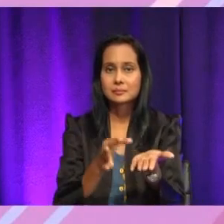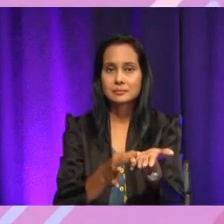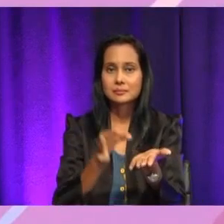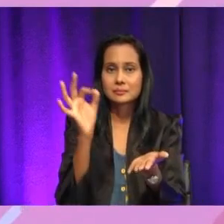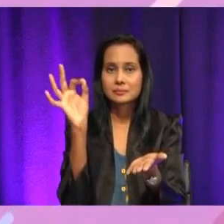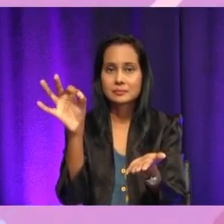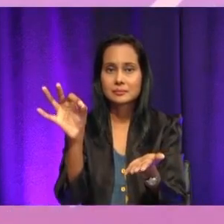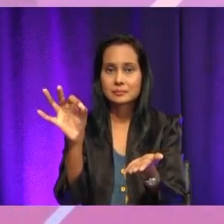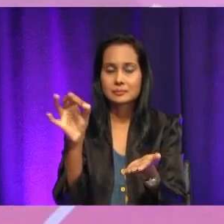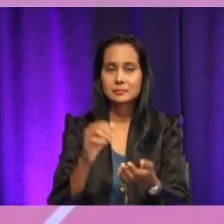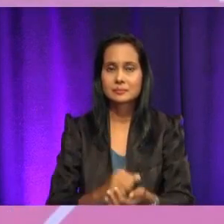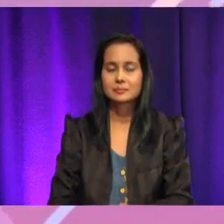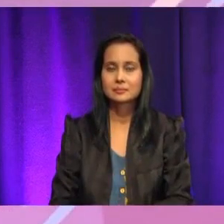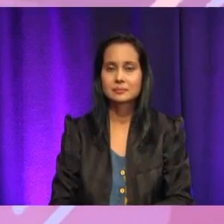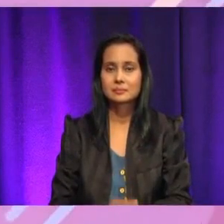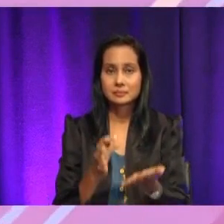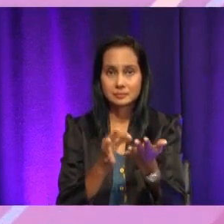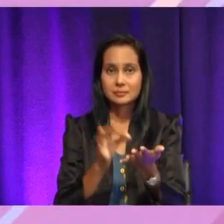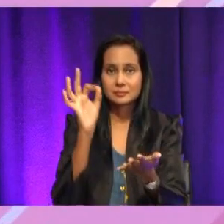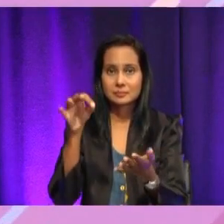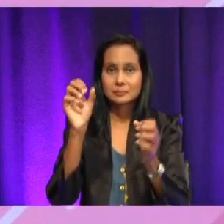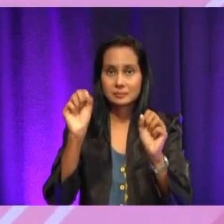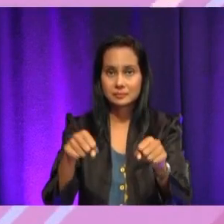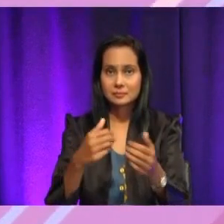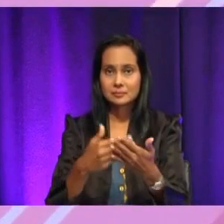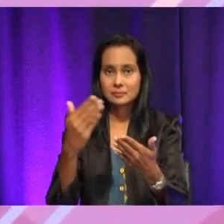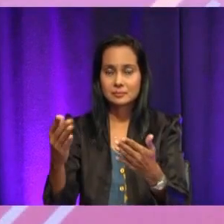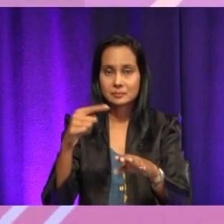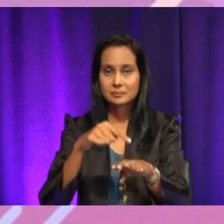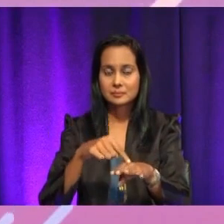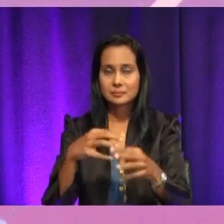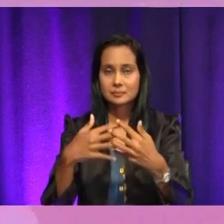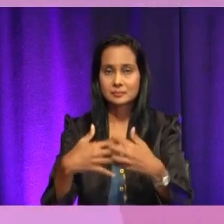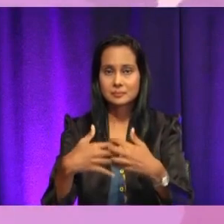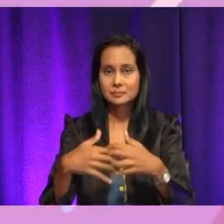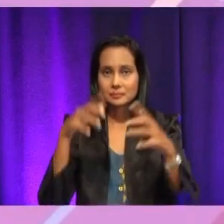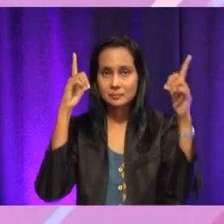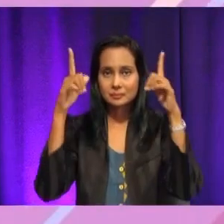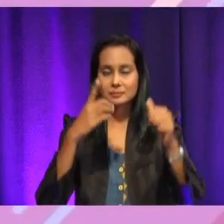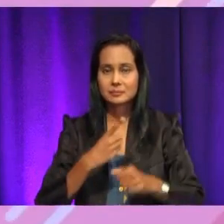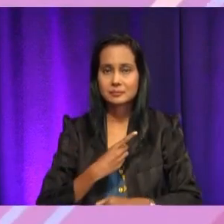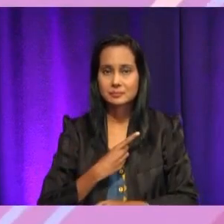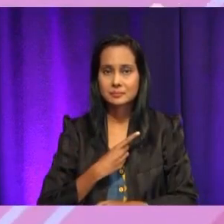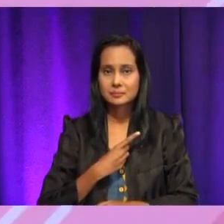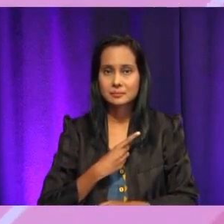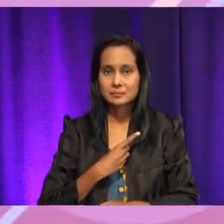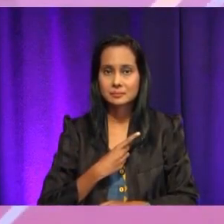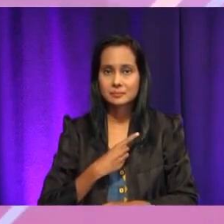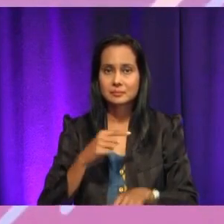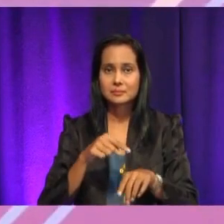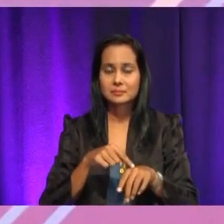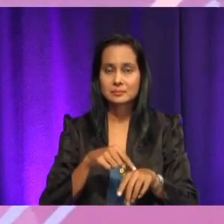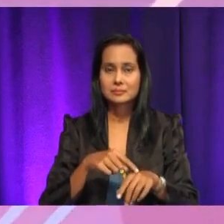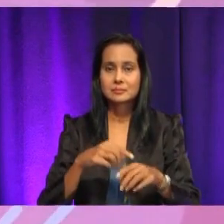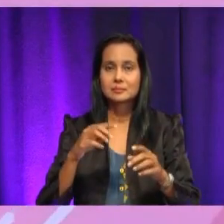Token boleh dibeli di mesin layan diri yang disediakan di lobby layan diri.